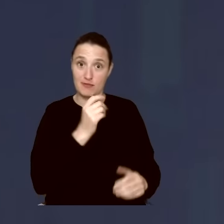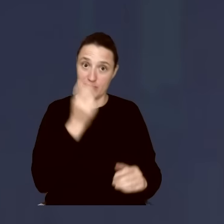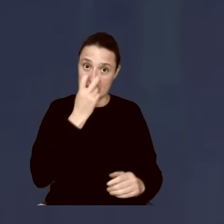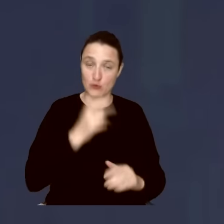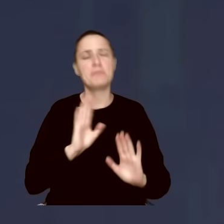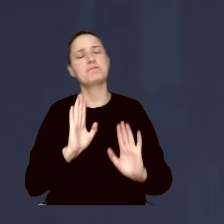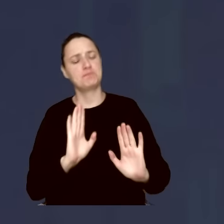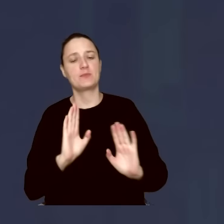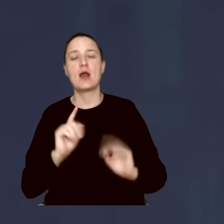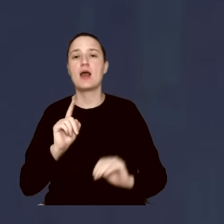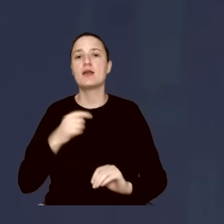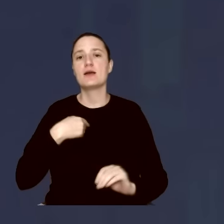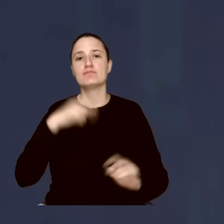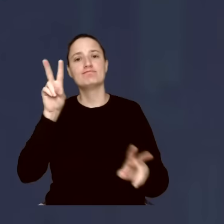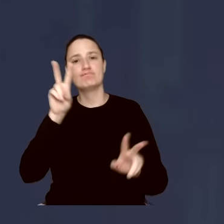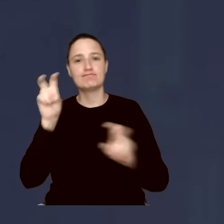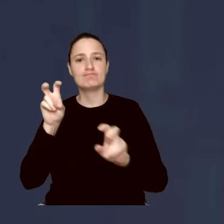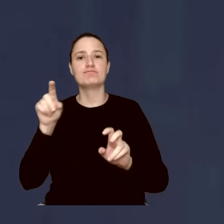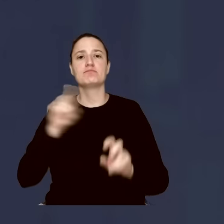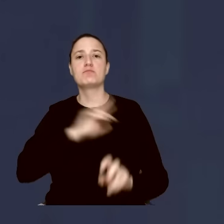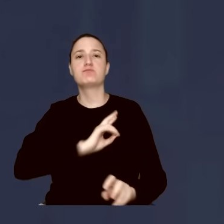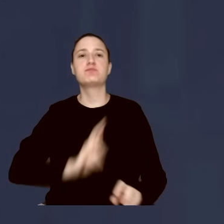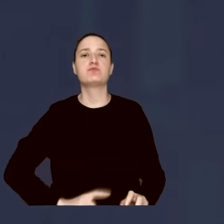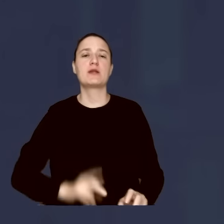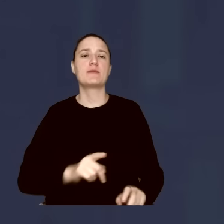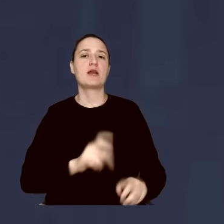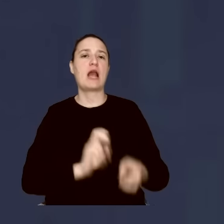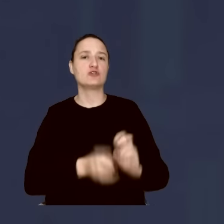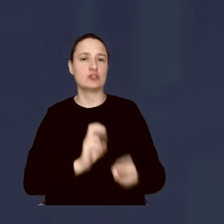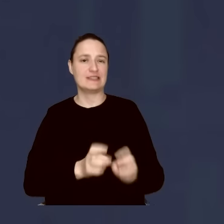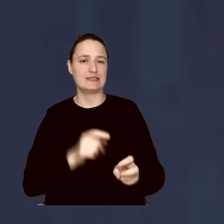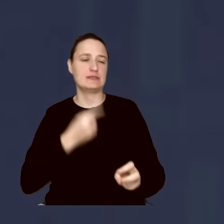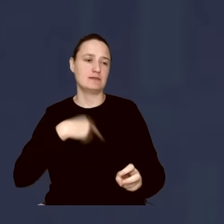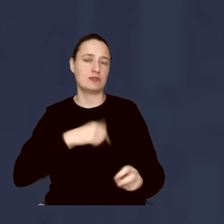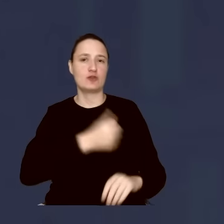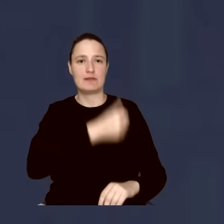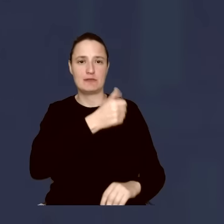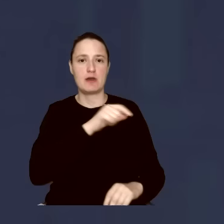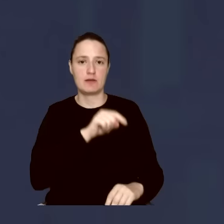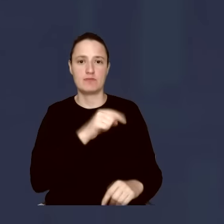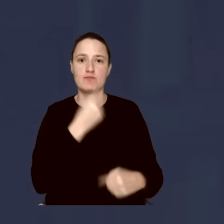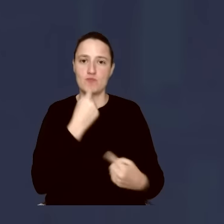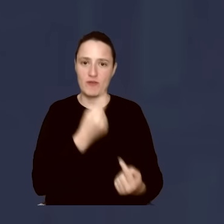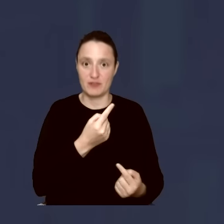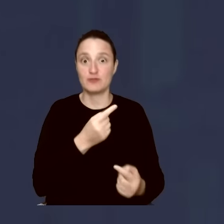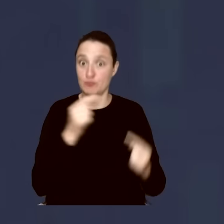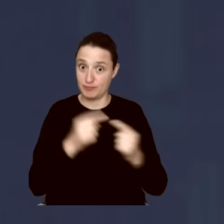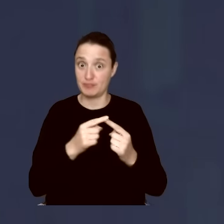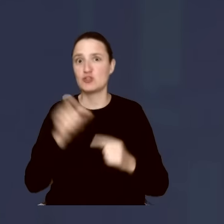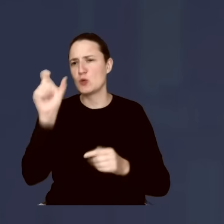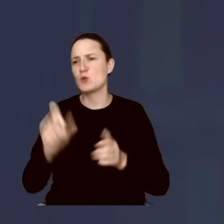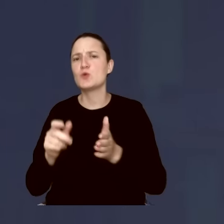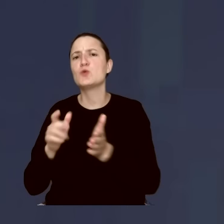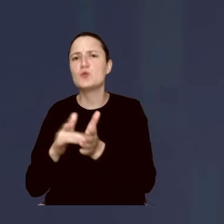naszego lidera, Pana Premiera Jarosława Kaczyńskiego, który bodajże wczoraj bardzo słusznie i celnie stwierdził, że Tusk tak łże, że aż